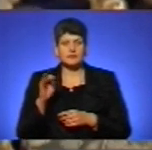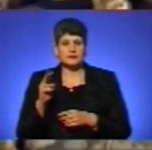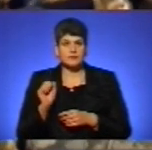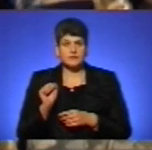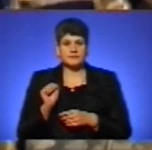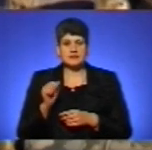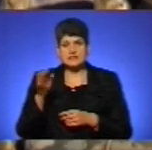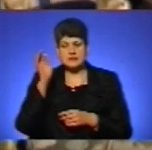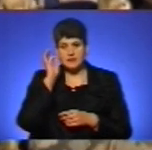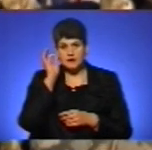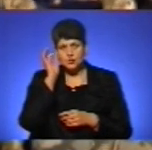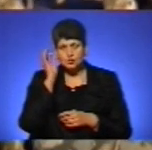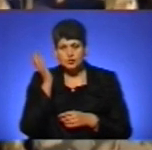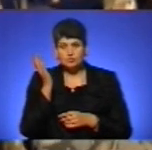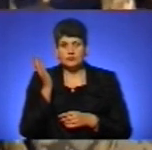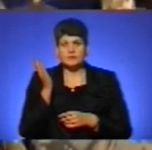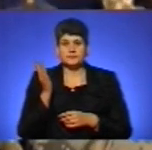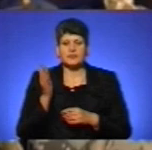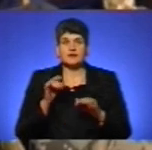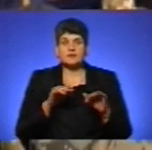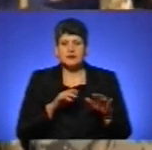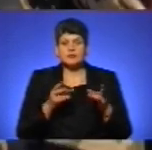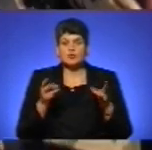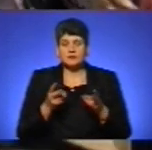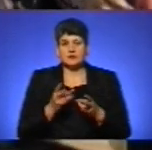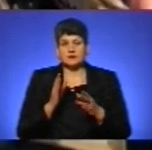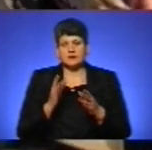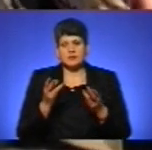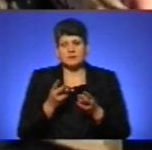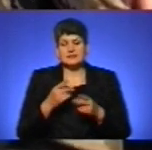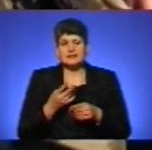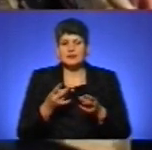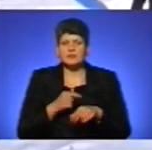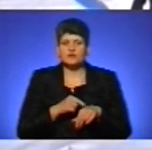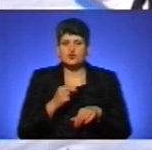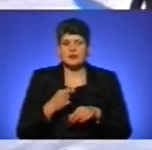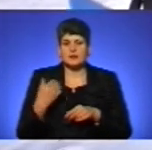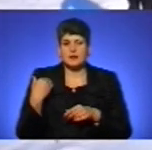згадуємо тактичні дії, які необхідні будуть. Треба відчувати плеча.